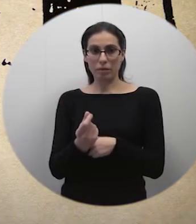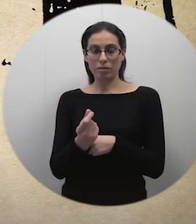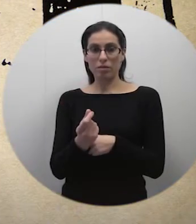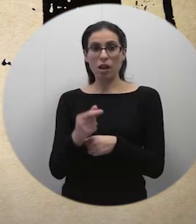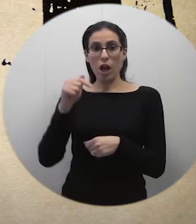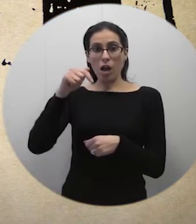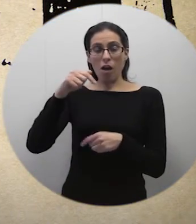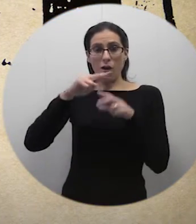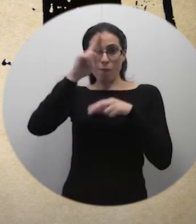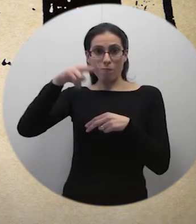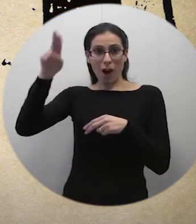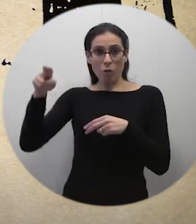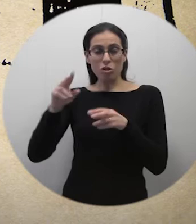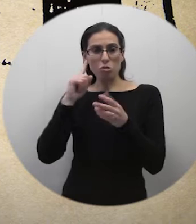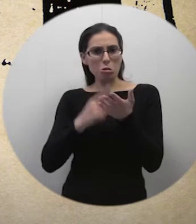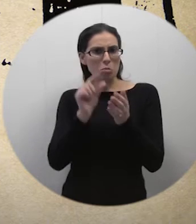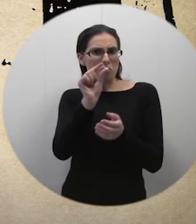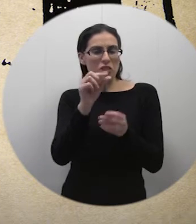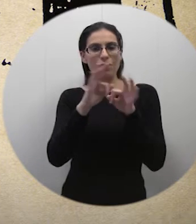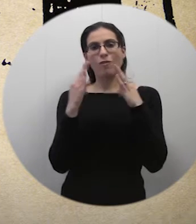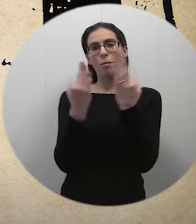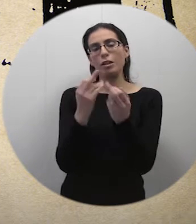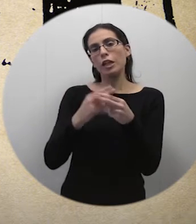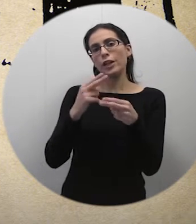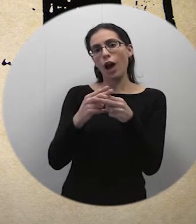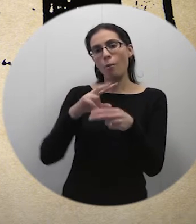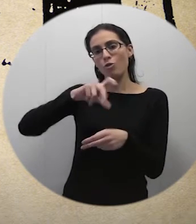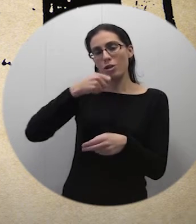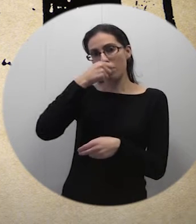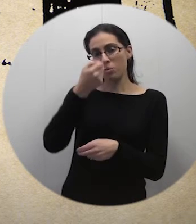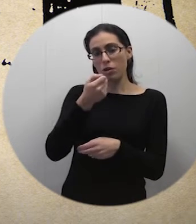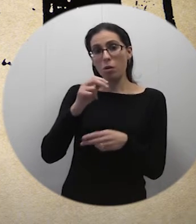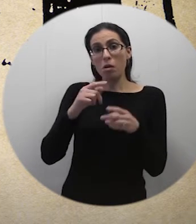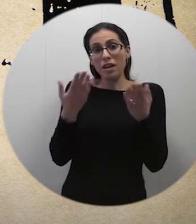Li ħadom jip-produċu lil mażar skonti t-tradizjoni antika